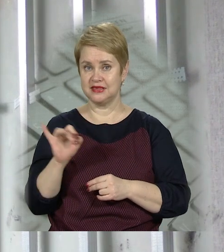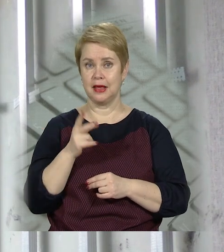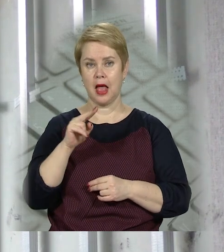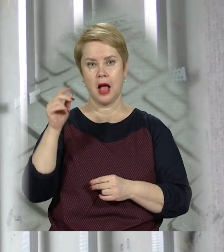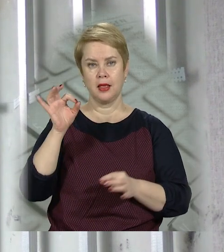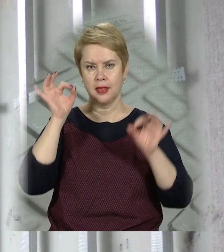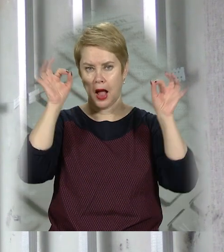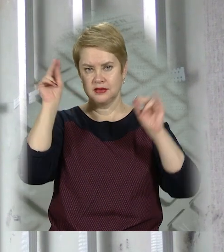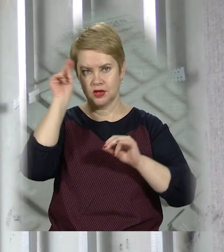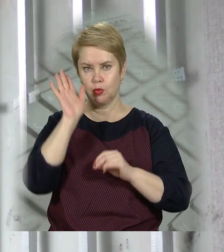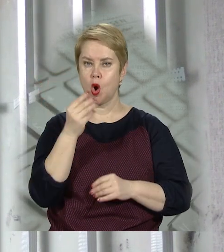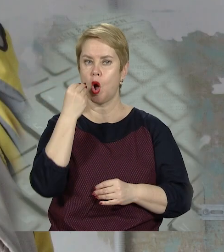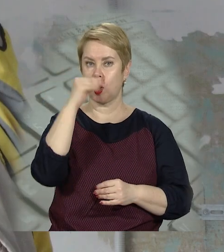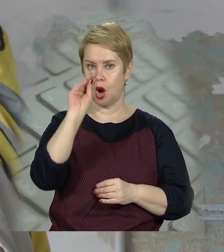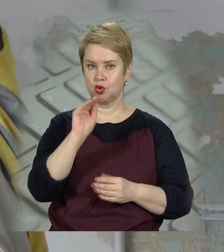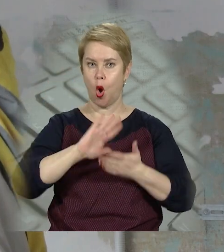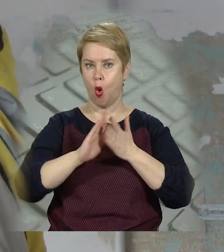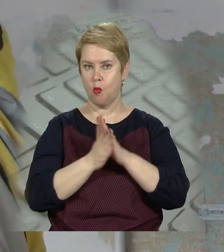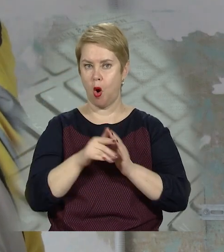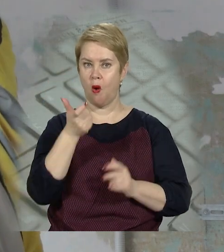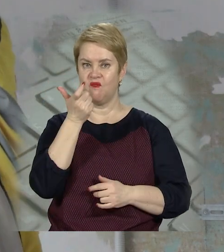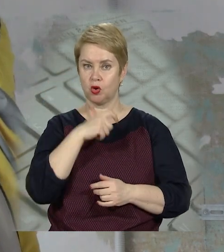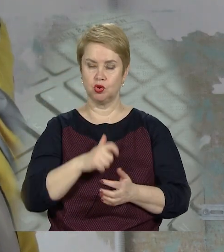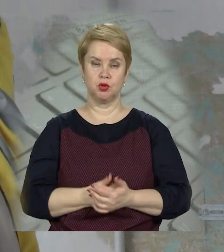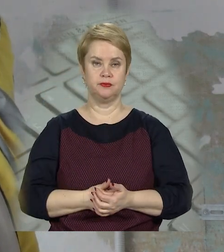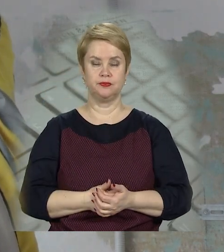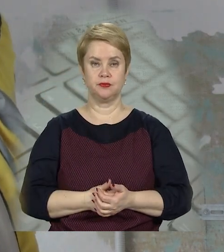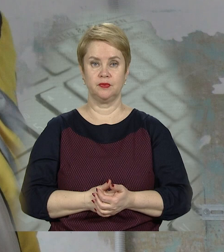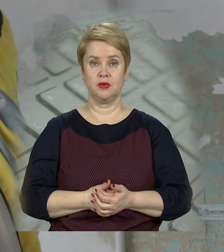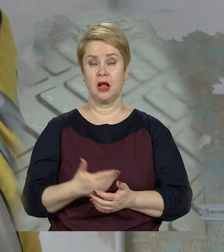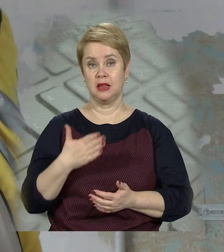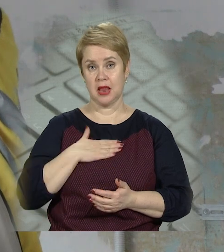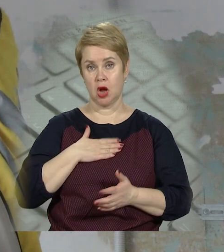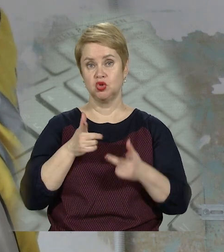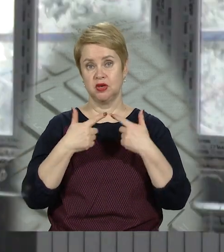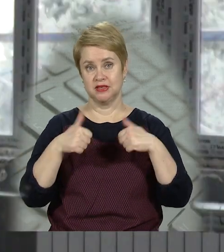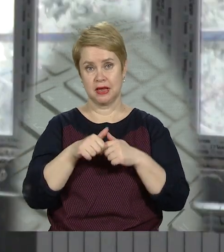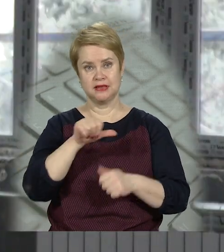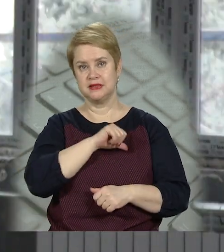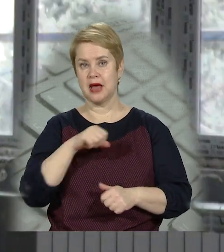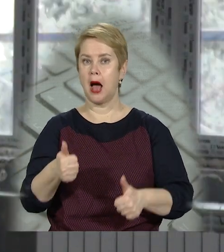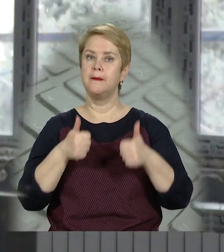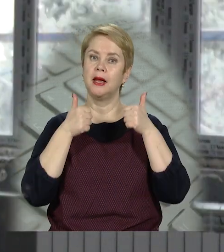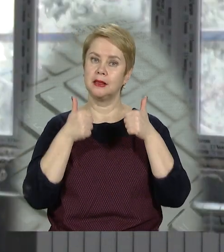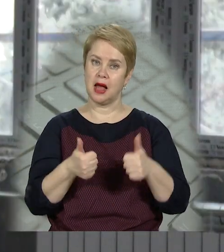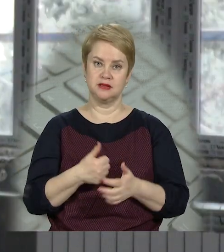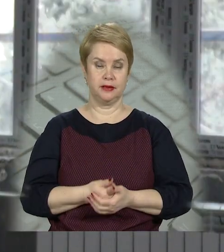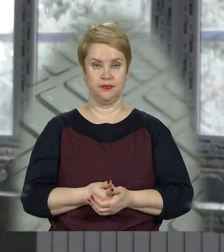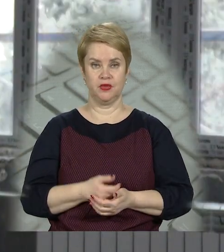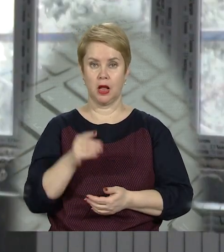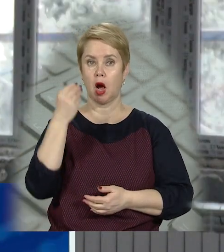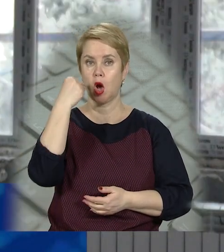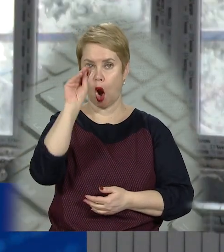Якість навчання стане ще кращою, а умови комфортнішими. Наш заклад найкласний, він